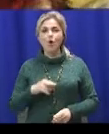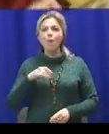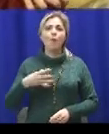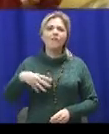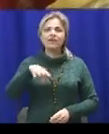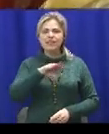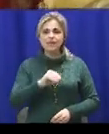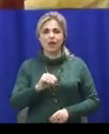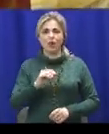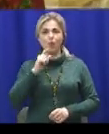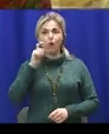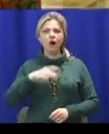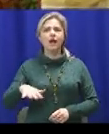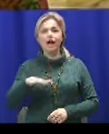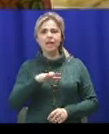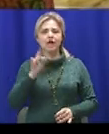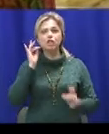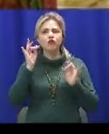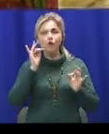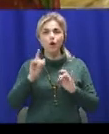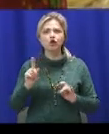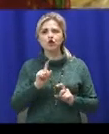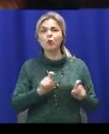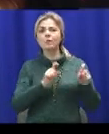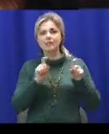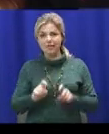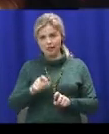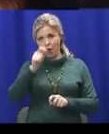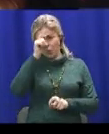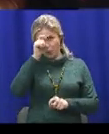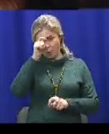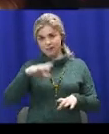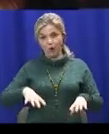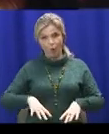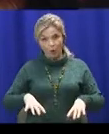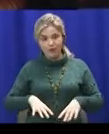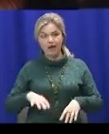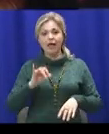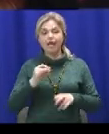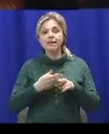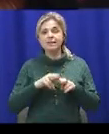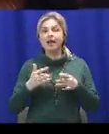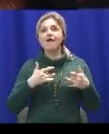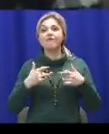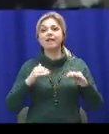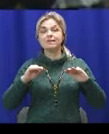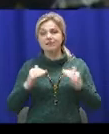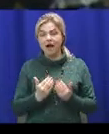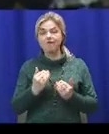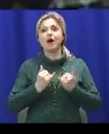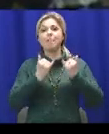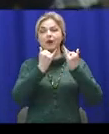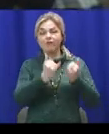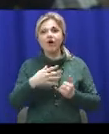заривали великі дзвони, щоб сідали хлопці коні». Моновистава не завершує серію заходів до всеукраїнського дня